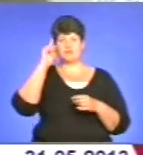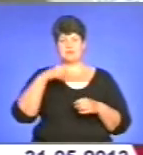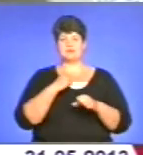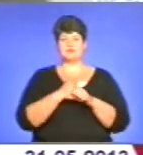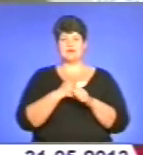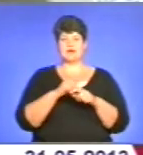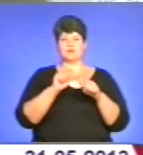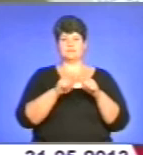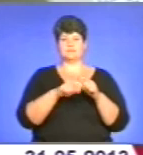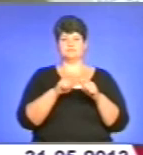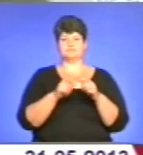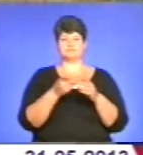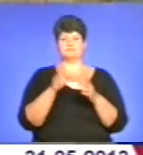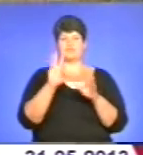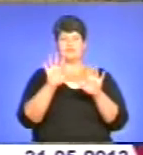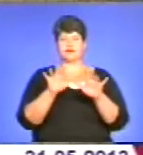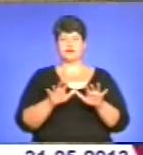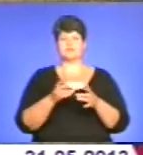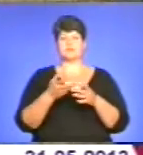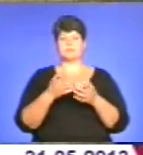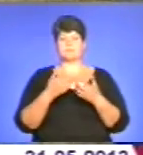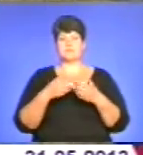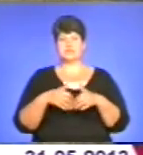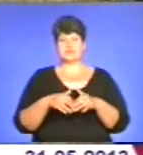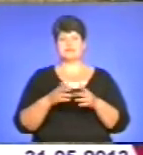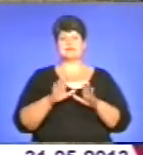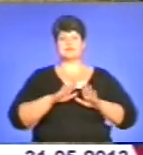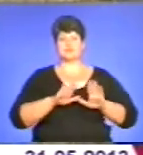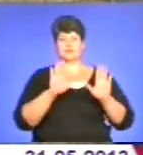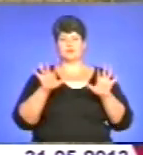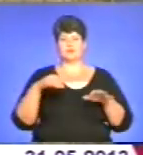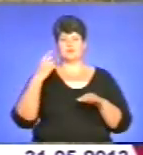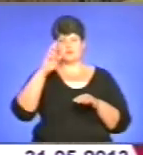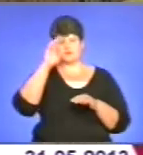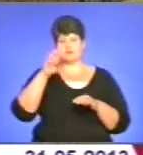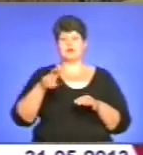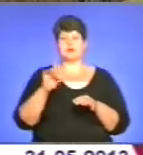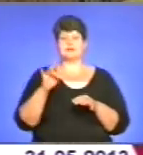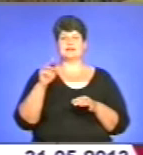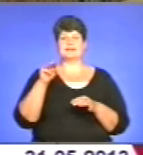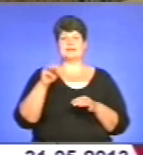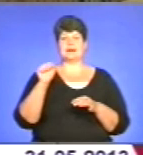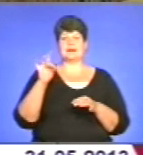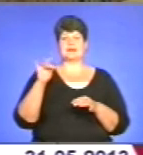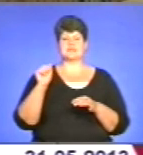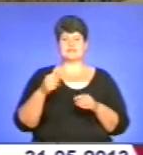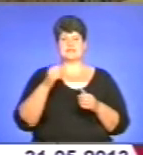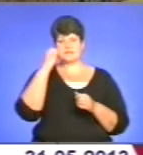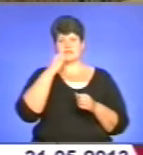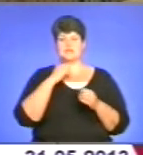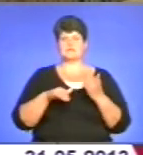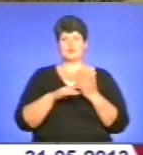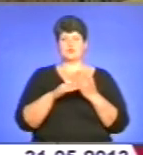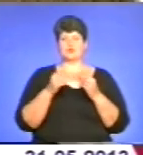контрольно-касовій машині. За сприєння першого заступника голови обласної ради Сергія Тарашевського завдяки спонсорській допомозі